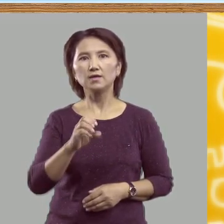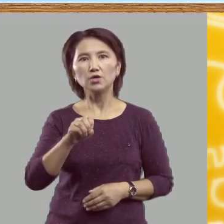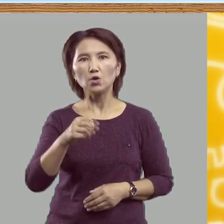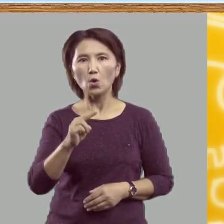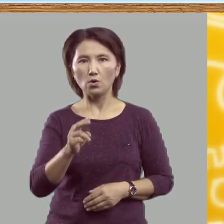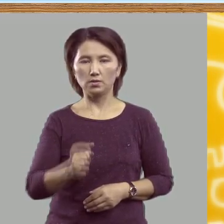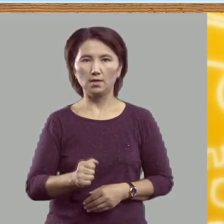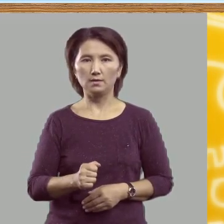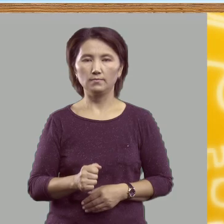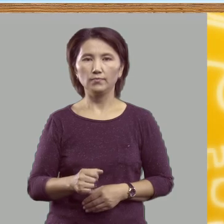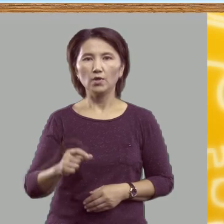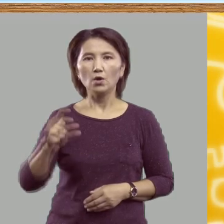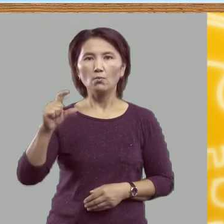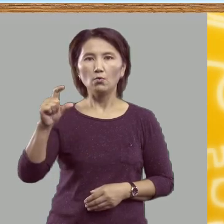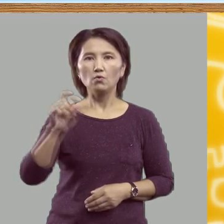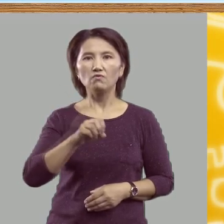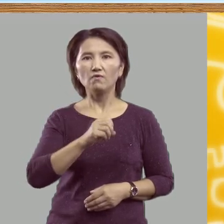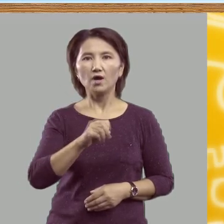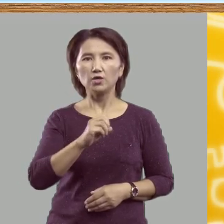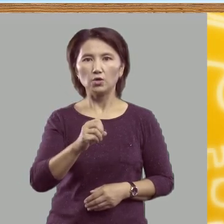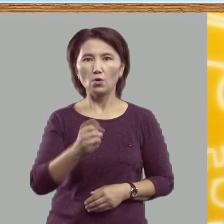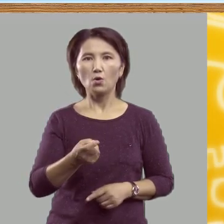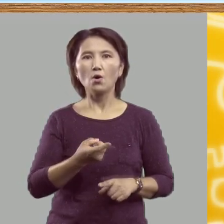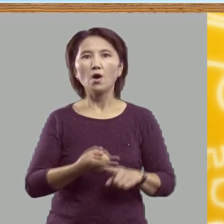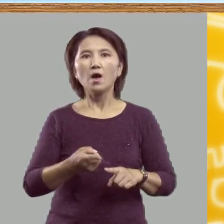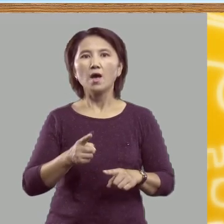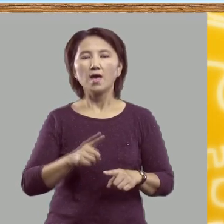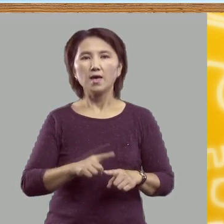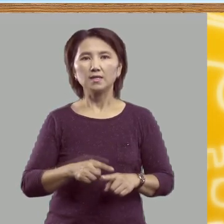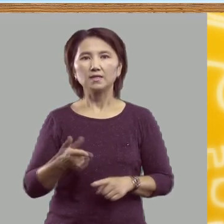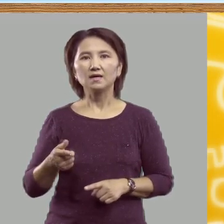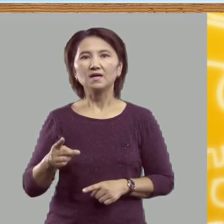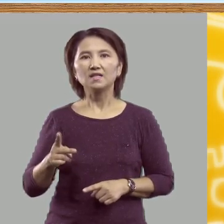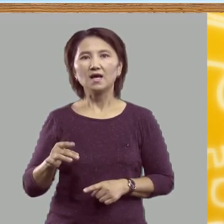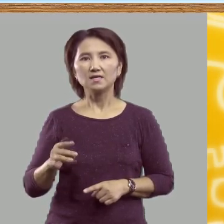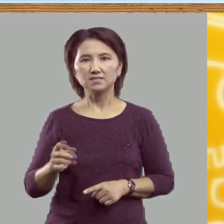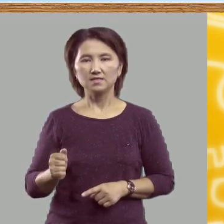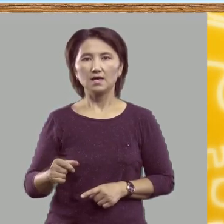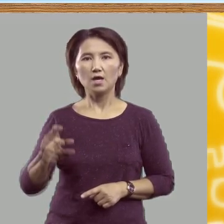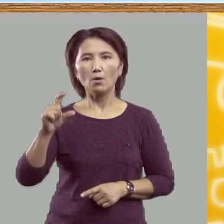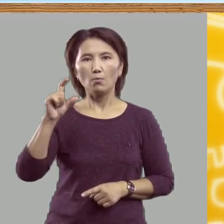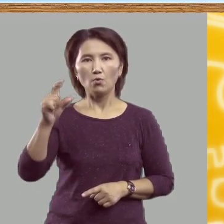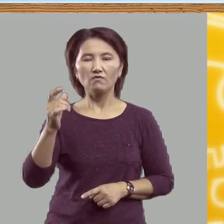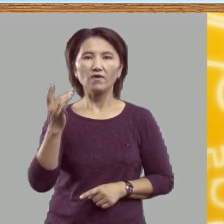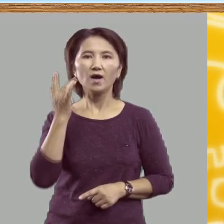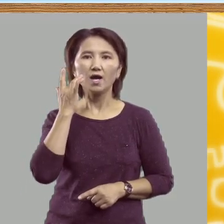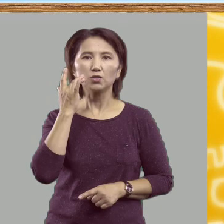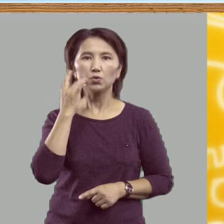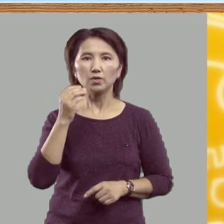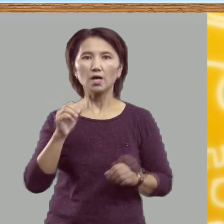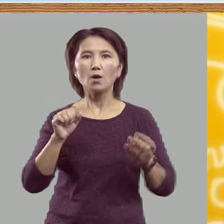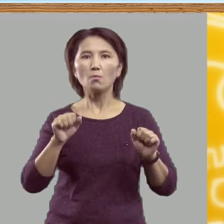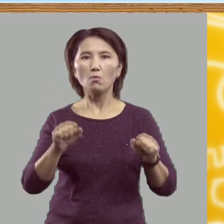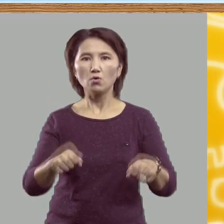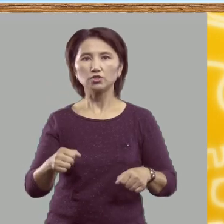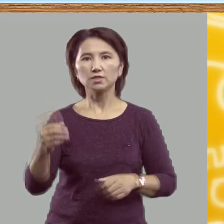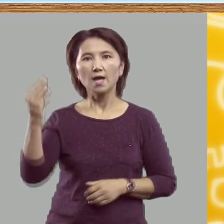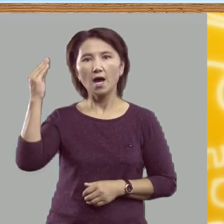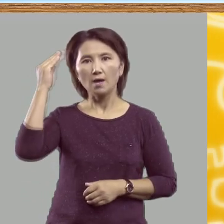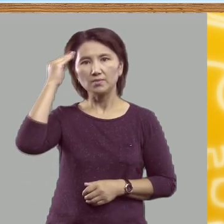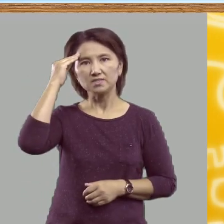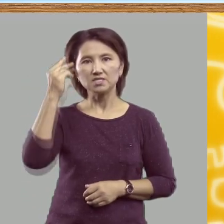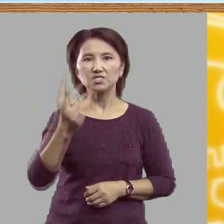Буква Ё – это гласная буква, которая может обозначать